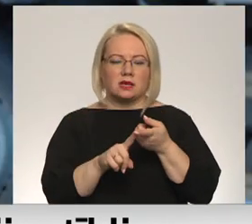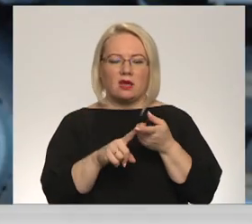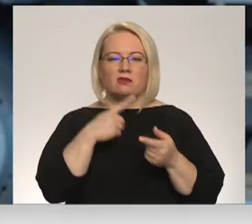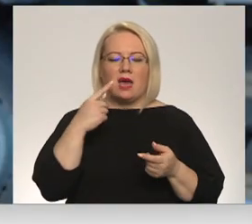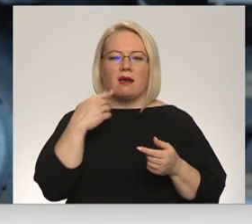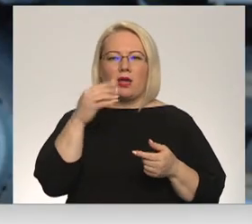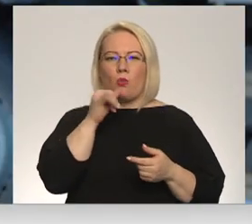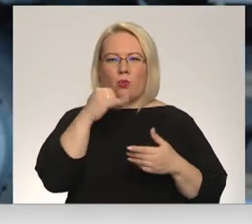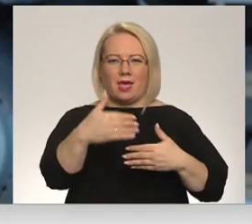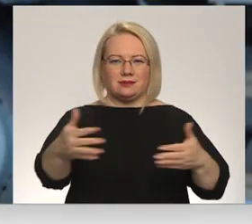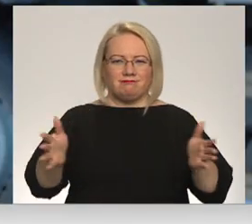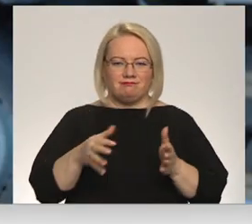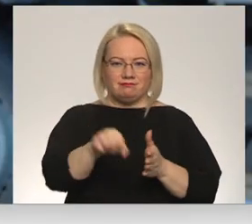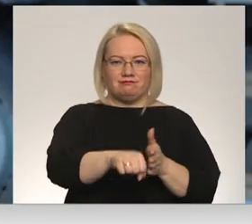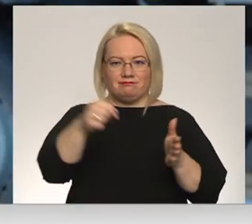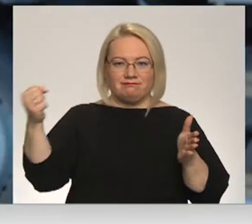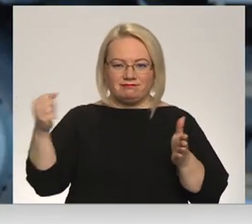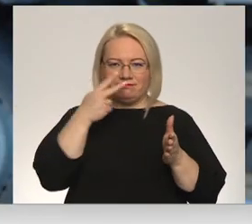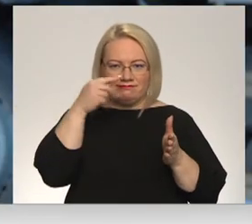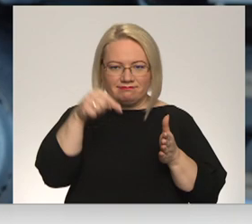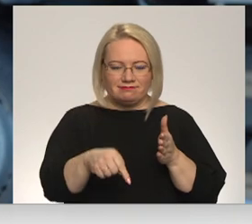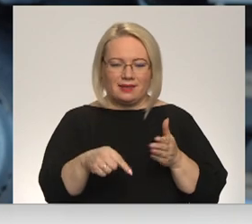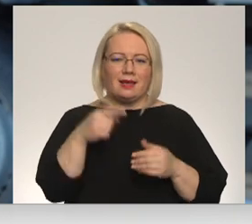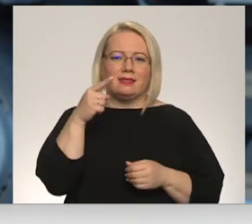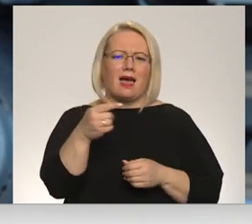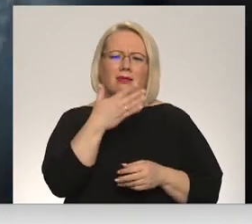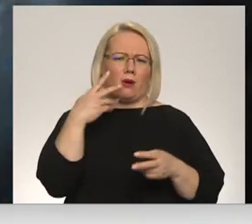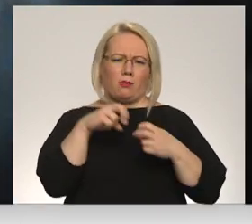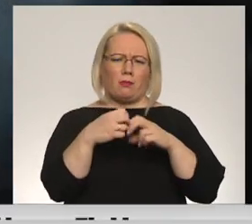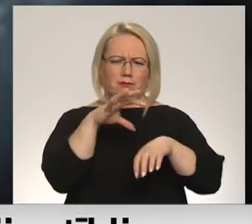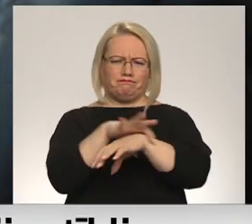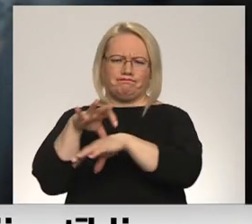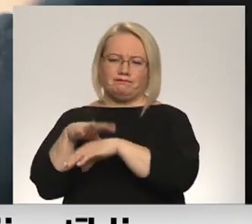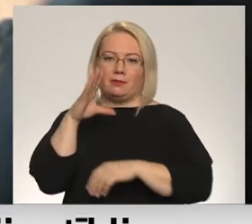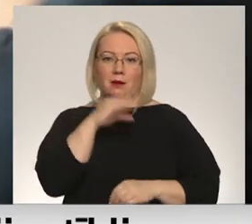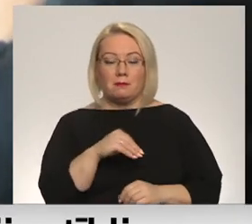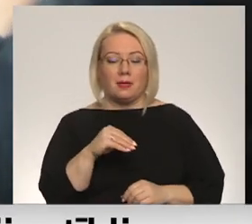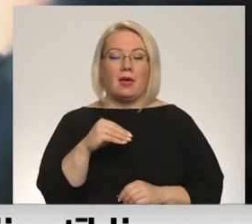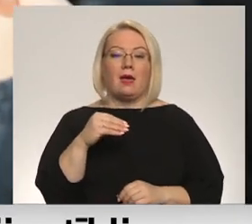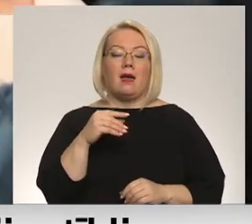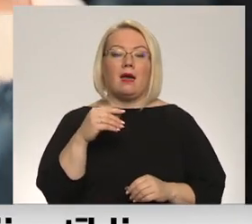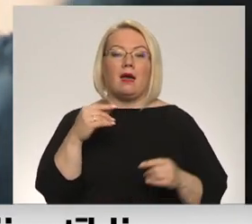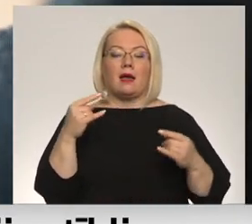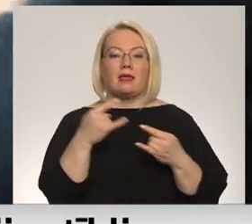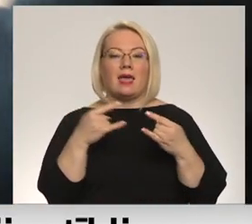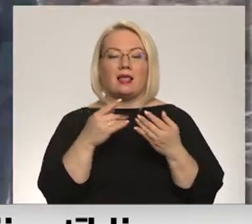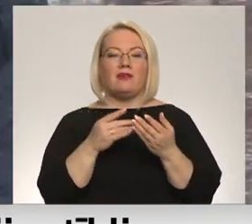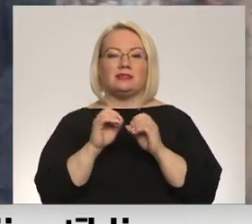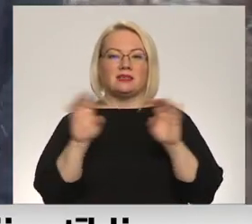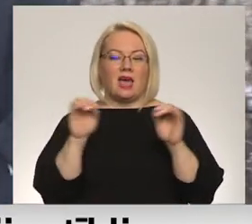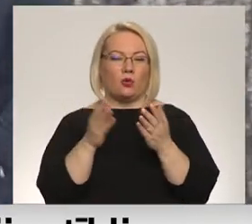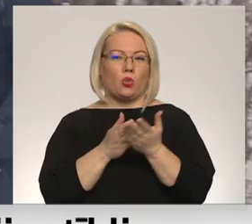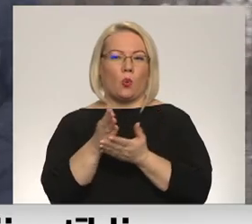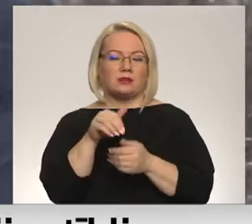vākas, protams, mēs atrodām. Tā nav galīgi nekāda problēma. Kā RTV skaidroja nozeres pārstāvi, šobrīd